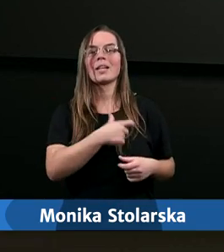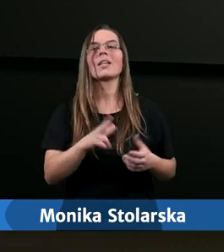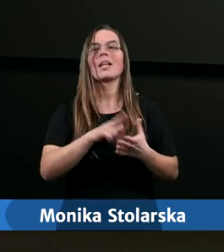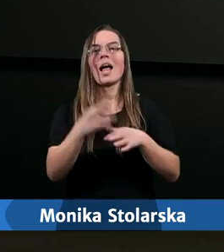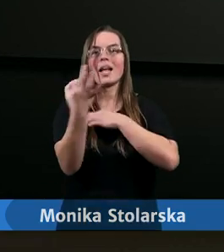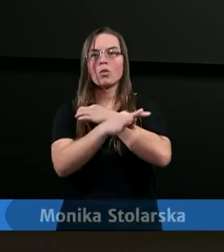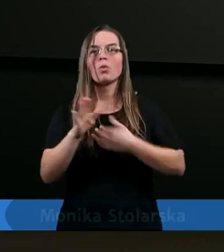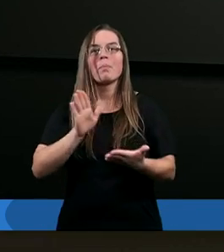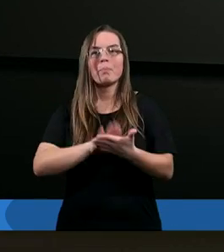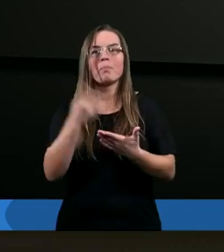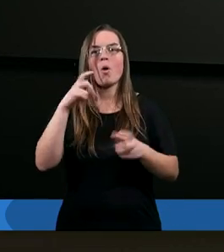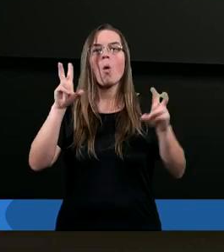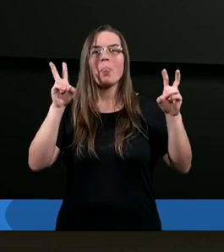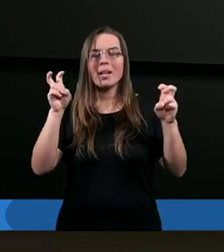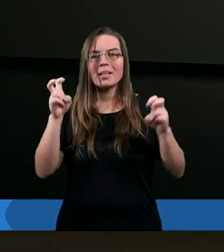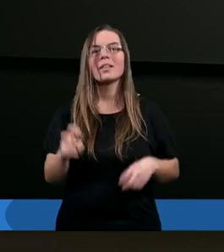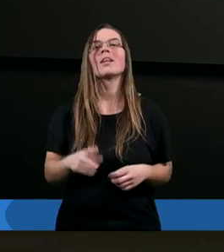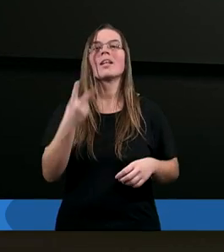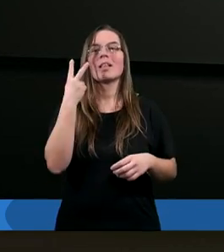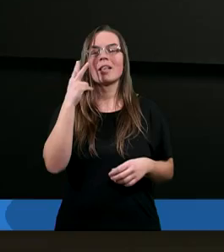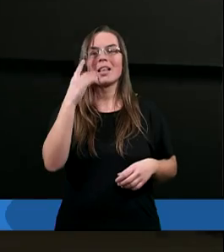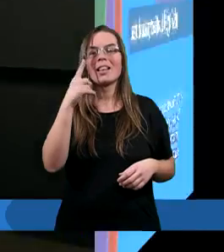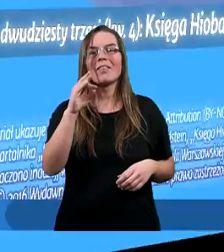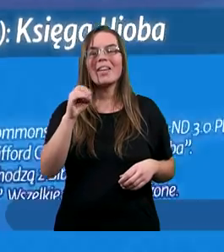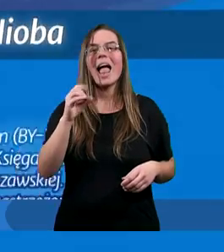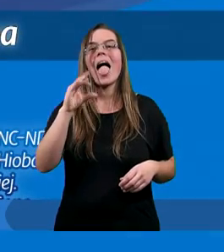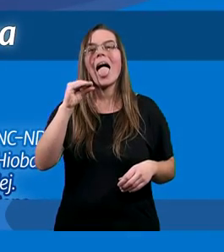biblijne pod tytułem Gniew Elichu.